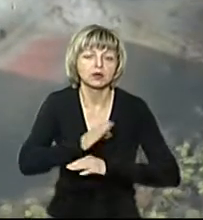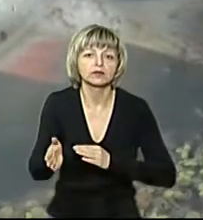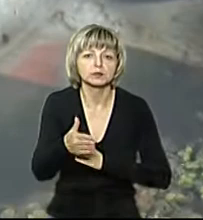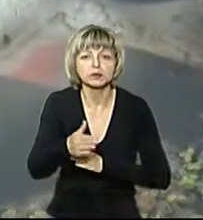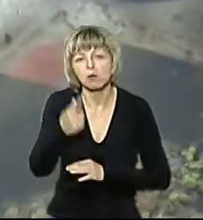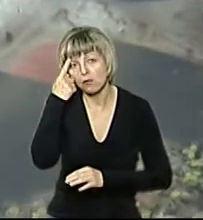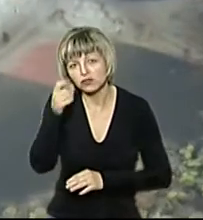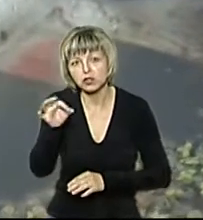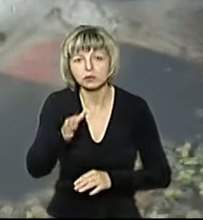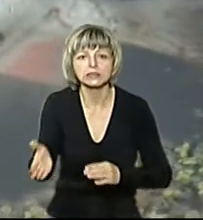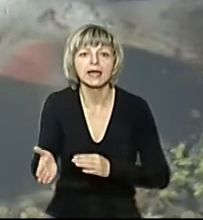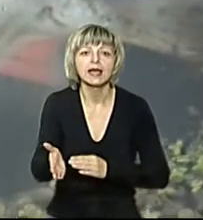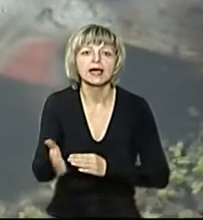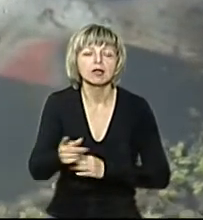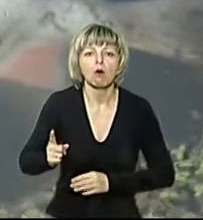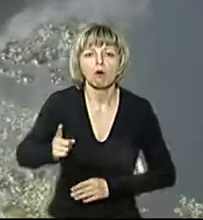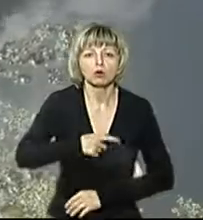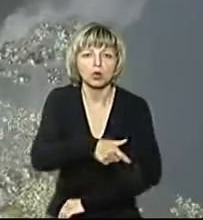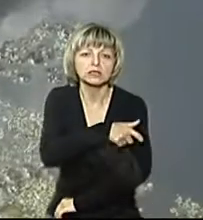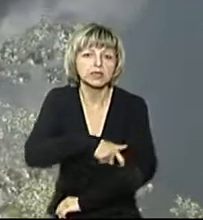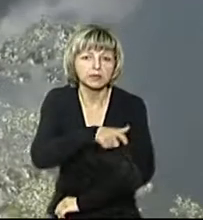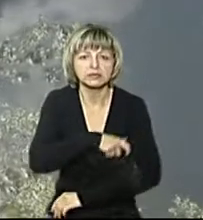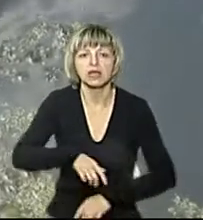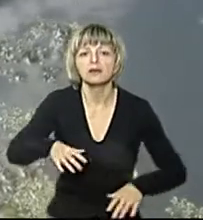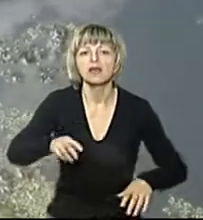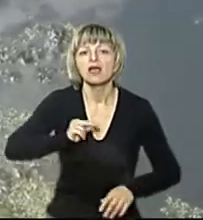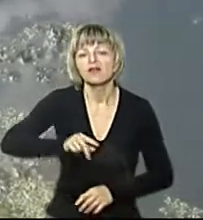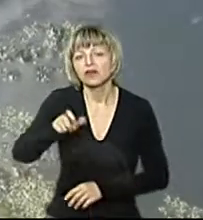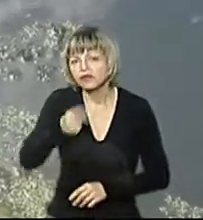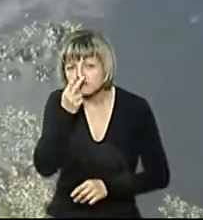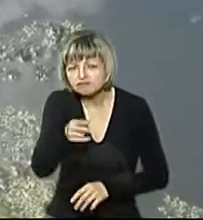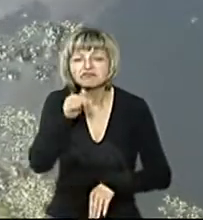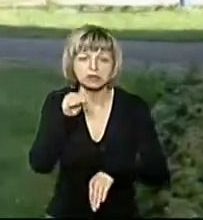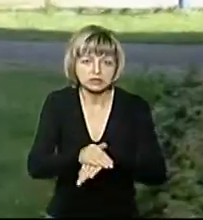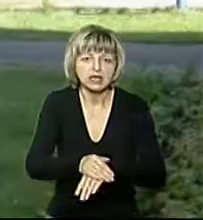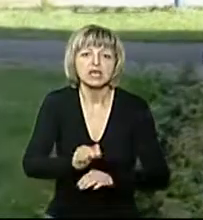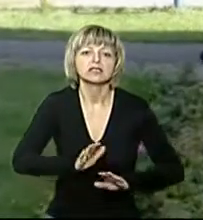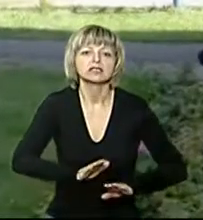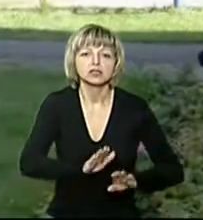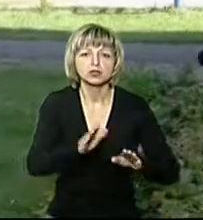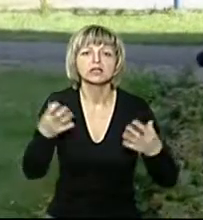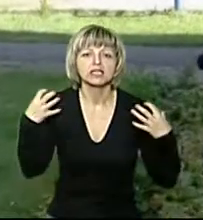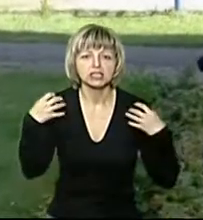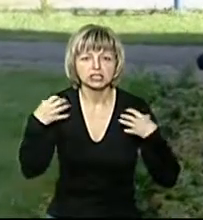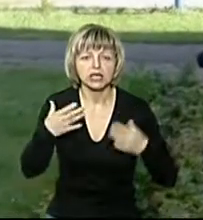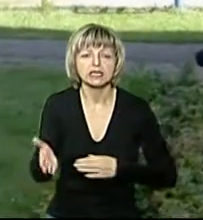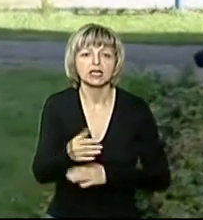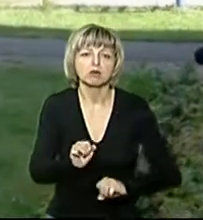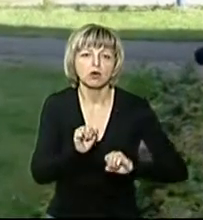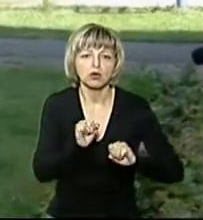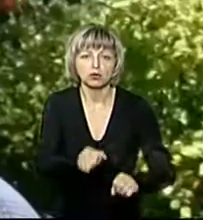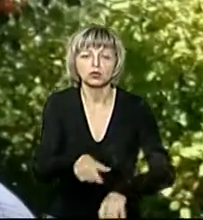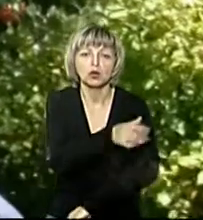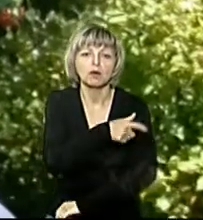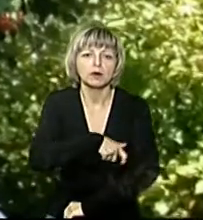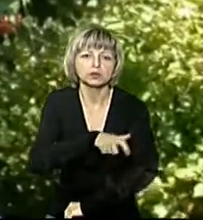повідомили про це рибоохоронний патруль. Фахівці проінспектували водойму. Заступник начальника рибоохоронного патруля Сергій Починок